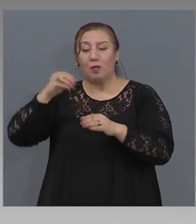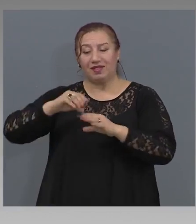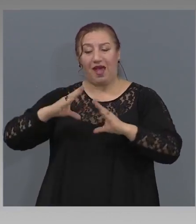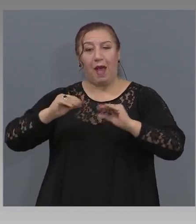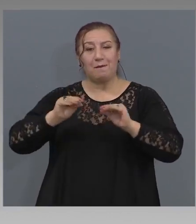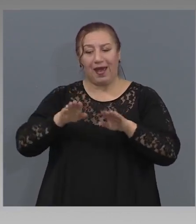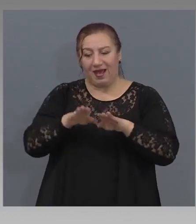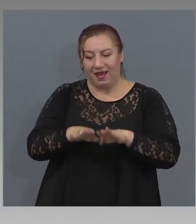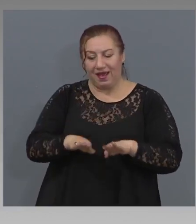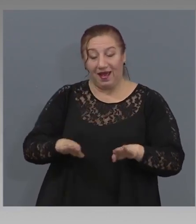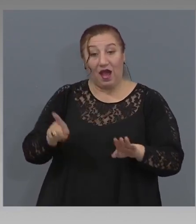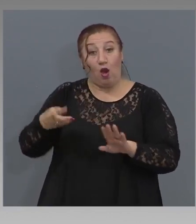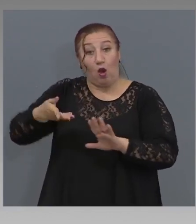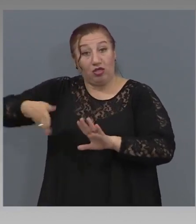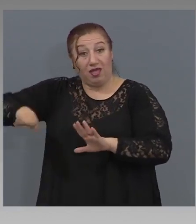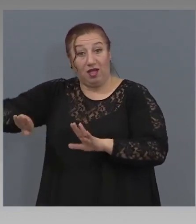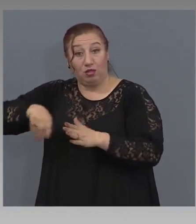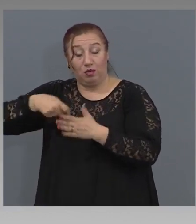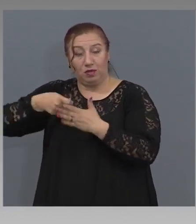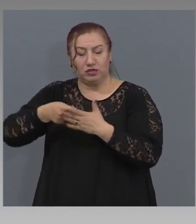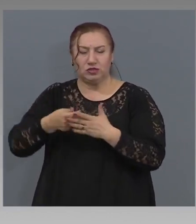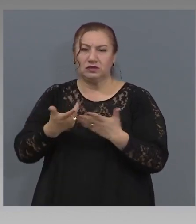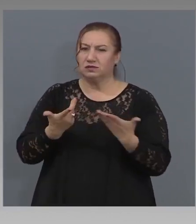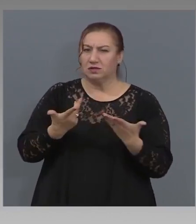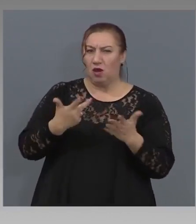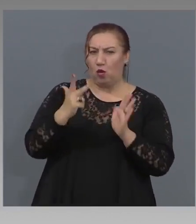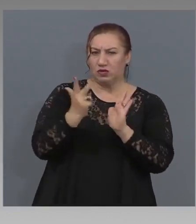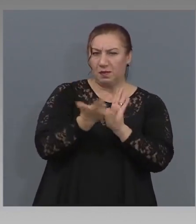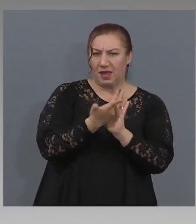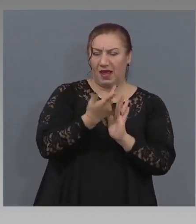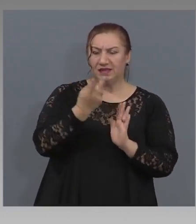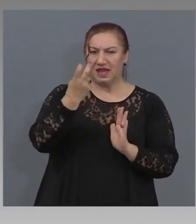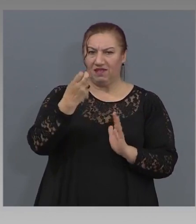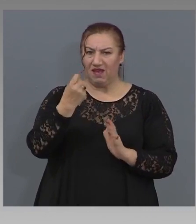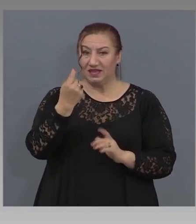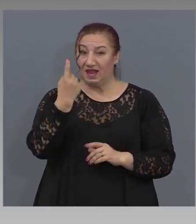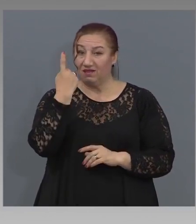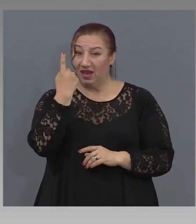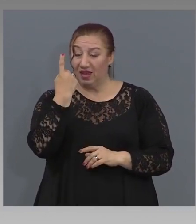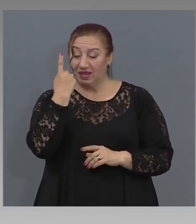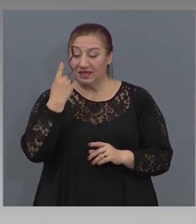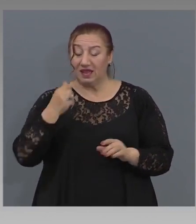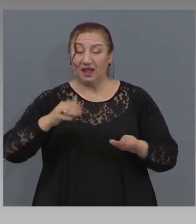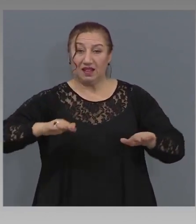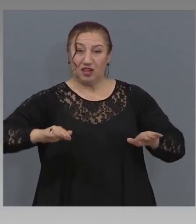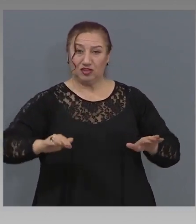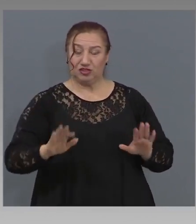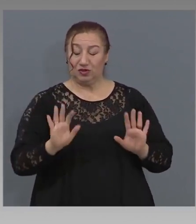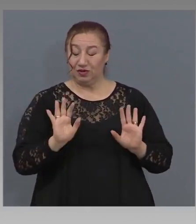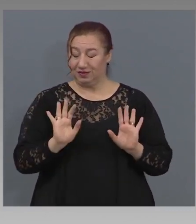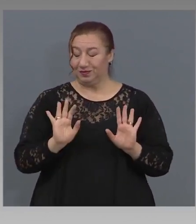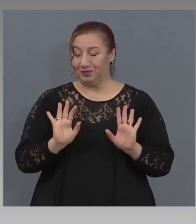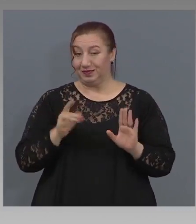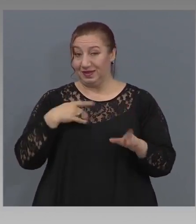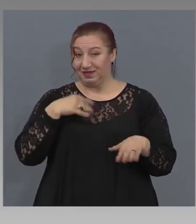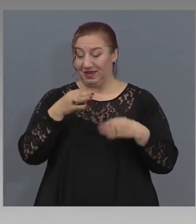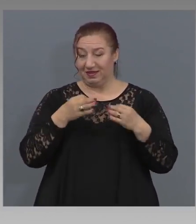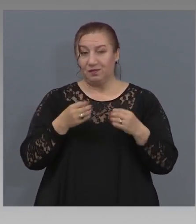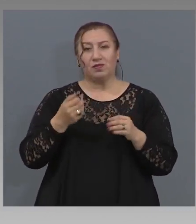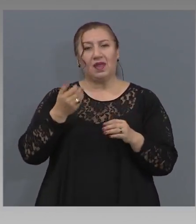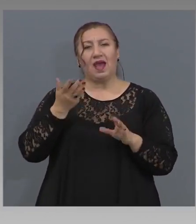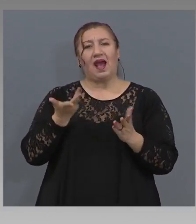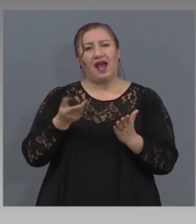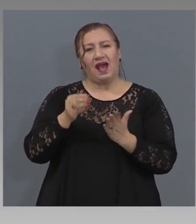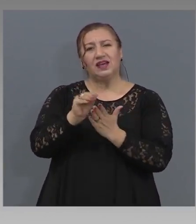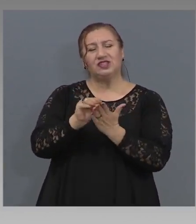получава много хумова сума. 18-20 лева. Така, тук как ще го смятаме